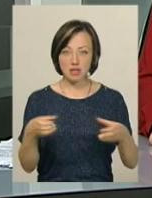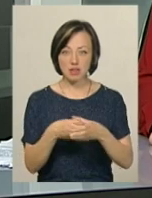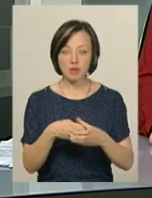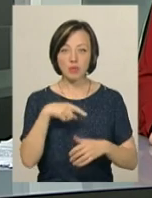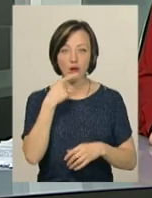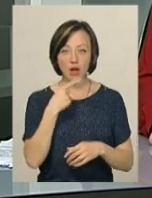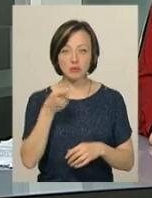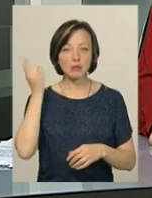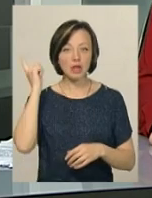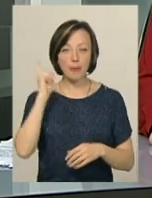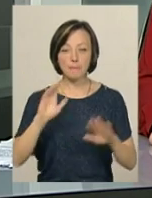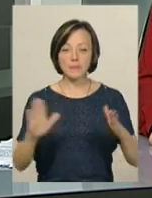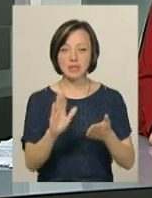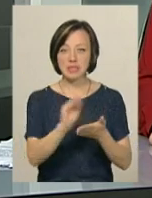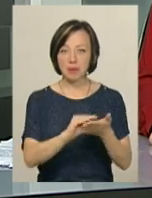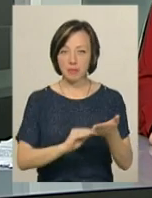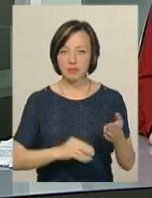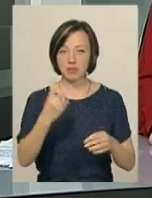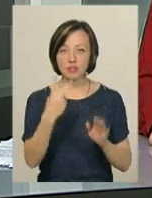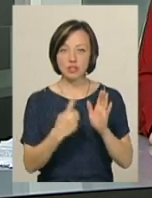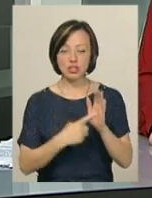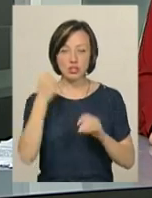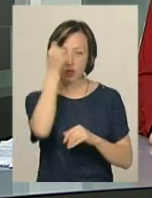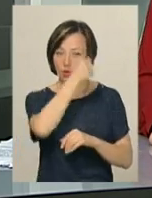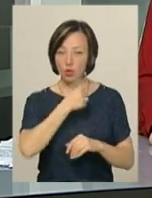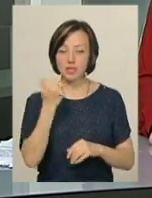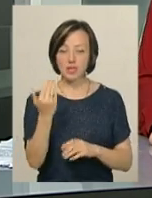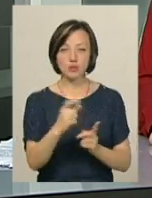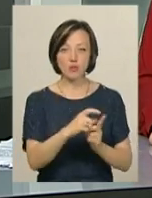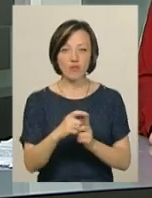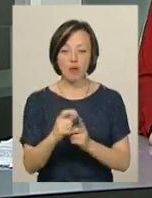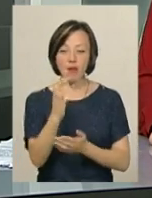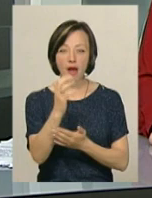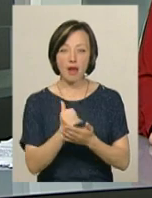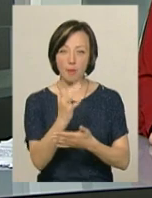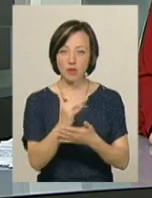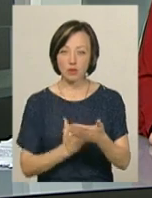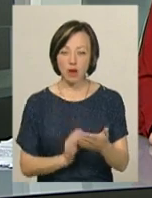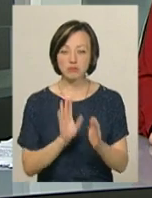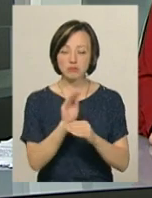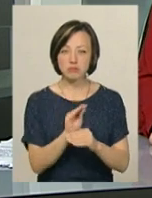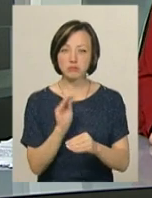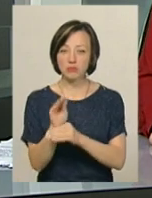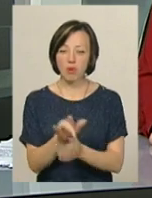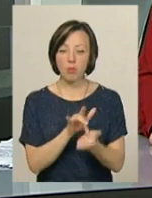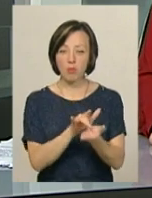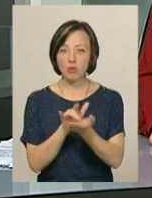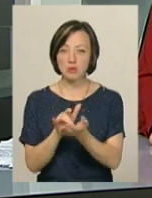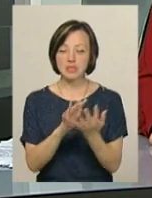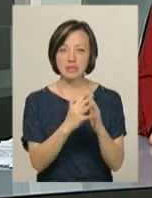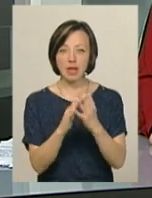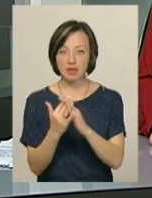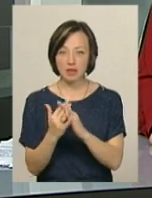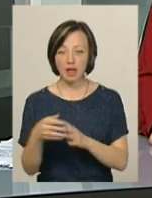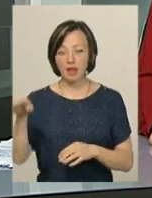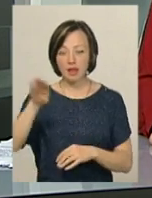автетичні пісні записувались протягом 26 років. За її словами, репертуар поповнювався під час подорожей з селами